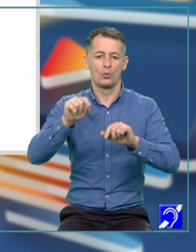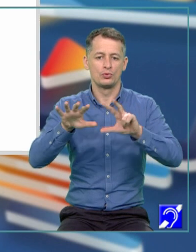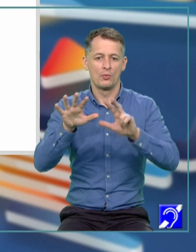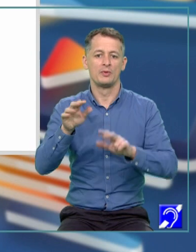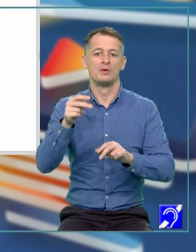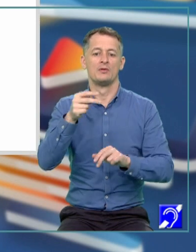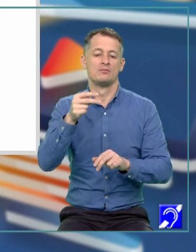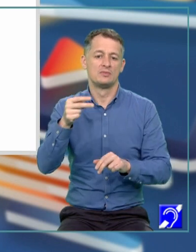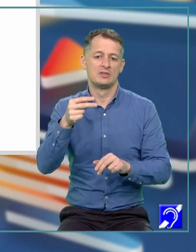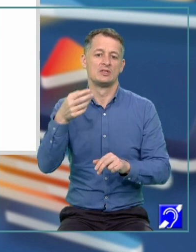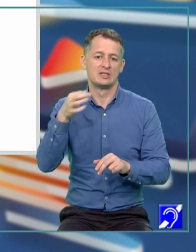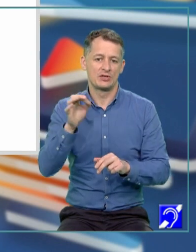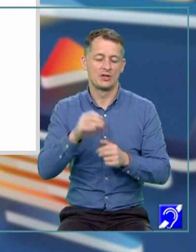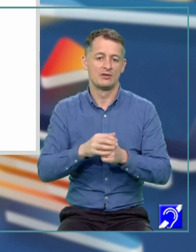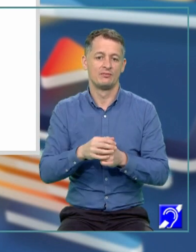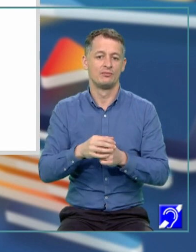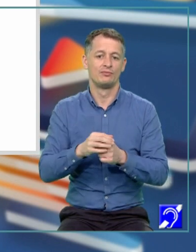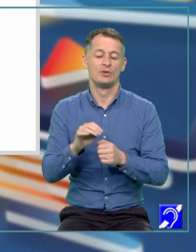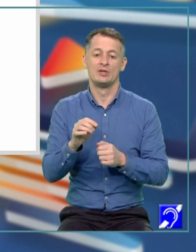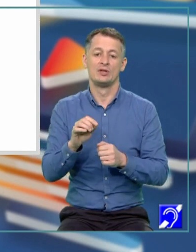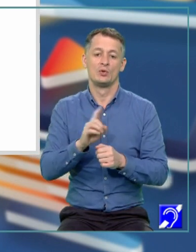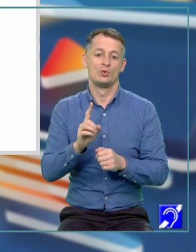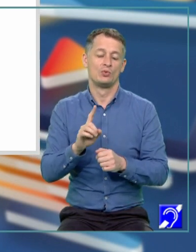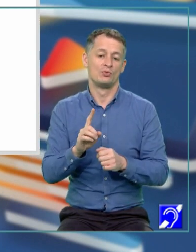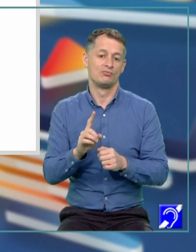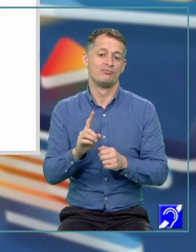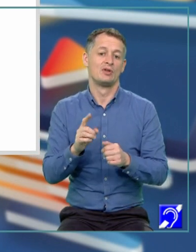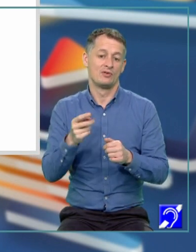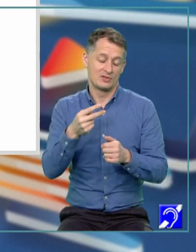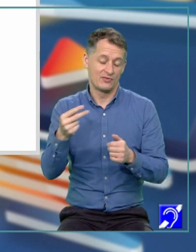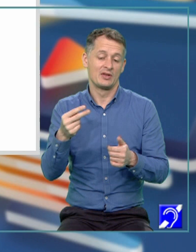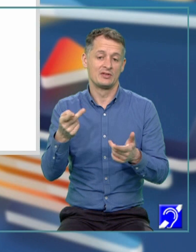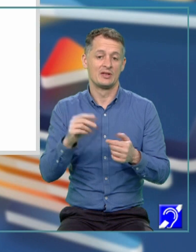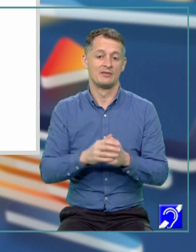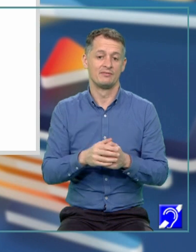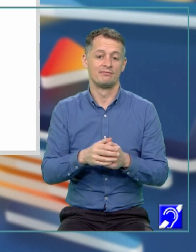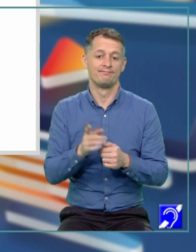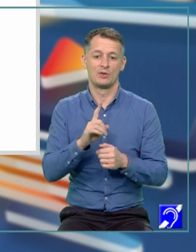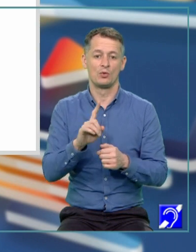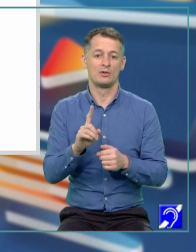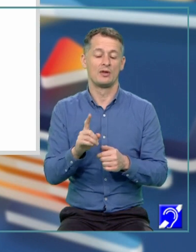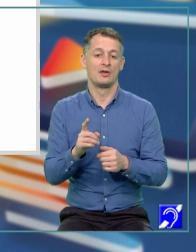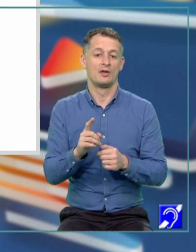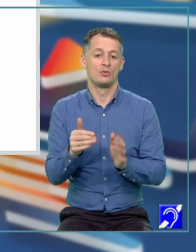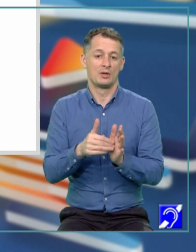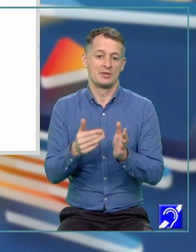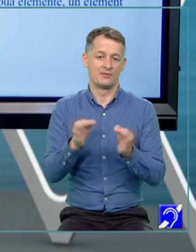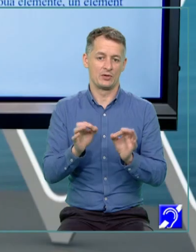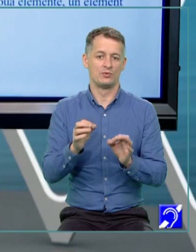22 plus 28, adică va fi egal cu 10. Ori 10 evident este diferit de 0.